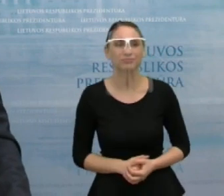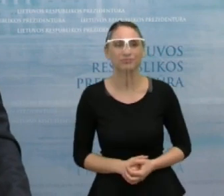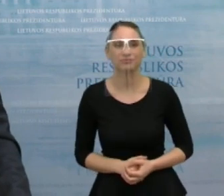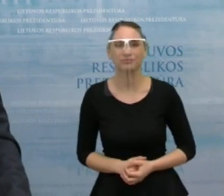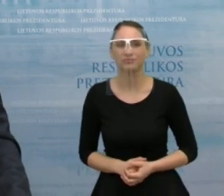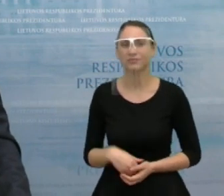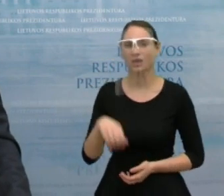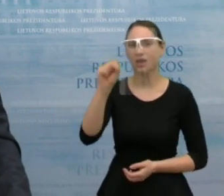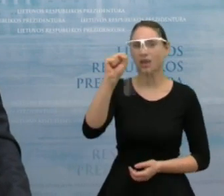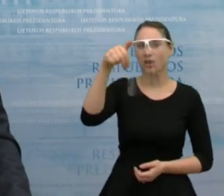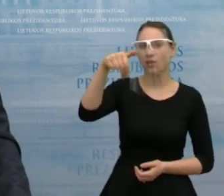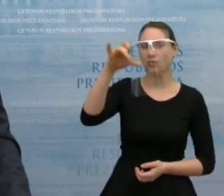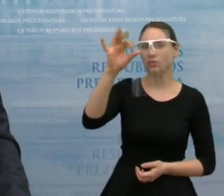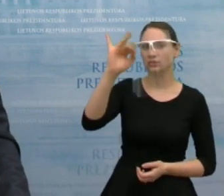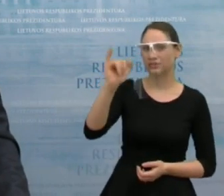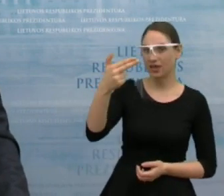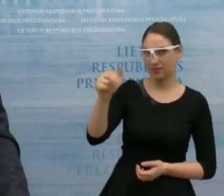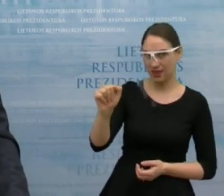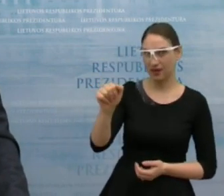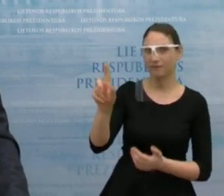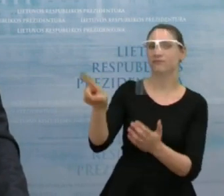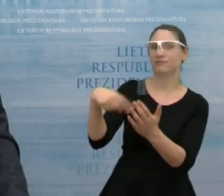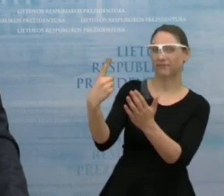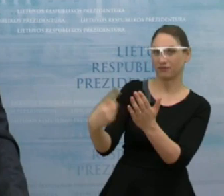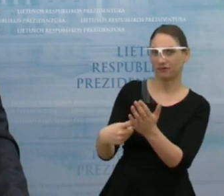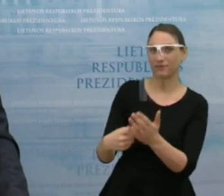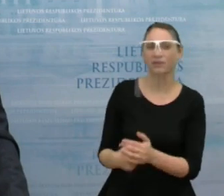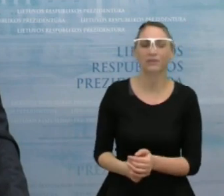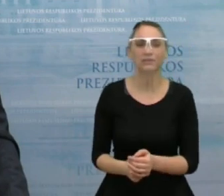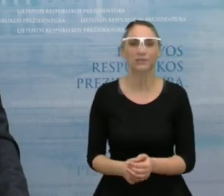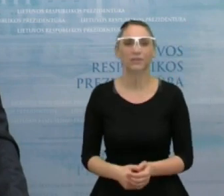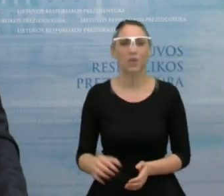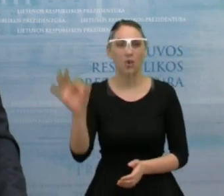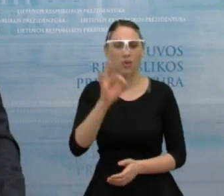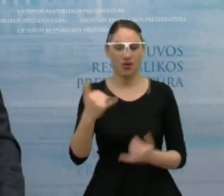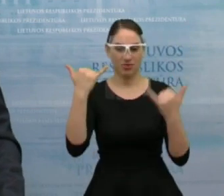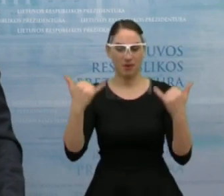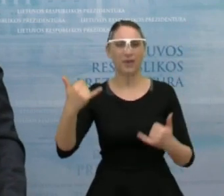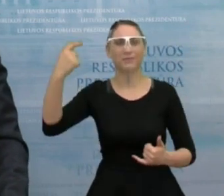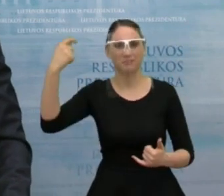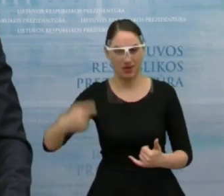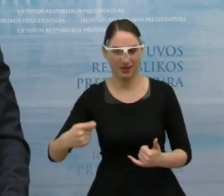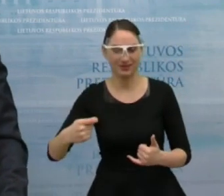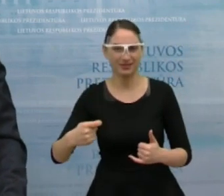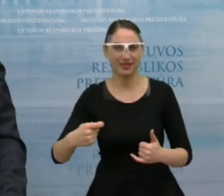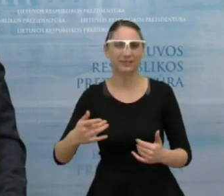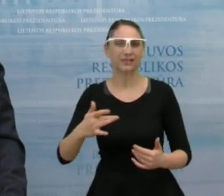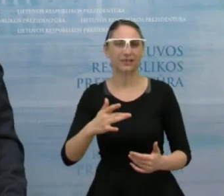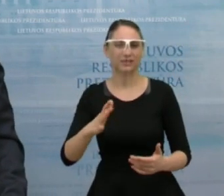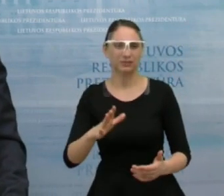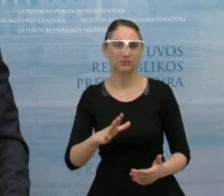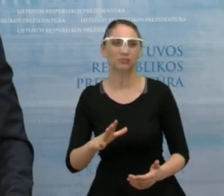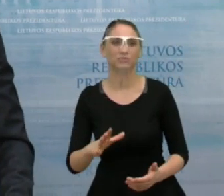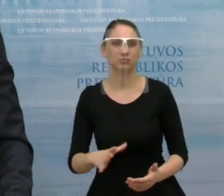Prašau, Augustinai. Sveiki, aš turėčiau klausimo. Kita tema, kaip tik dabar ant prezidento stalo guli šiomis šventinėmis dienomis priimtos